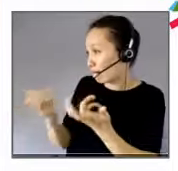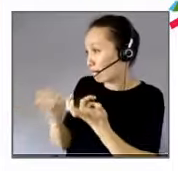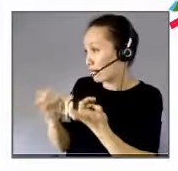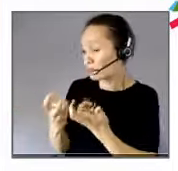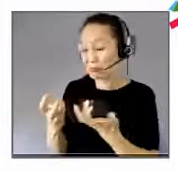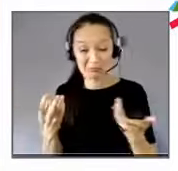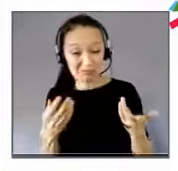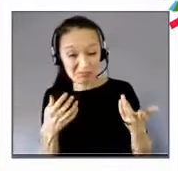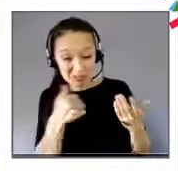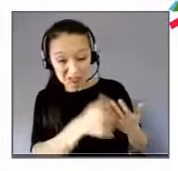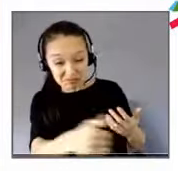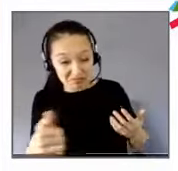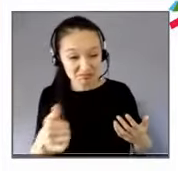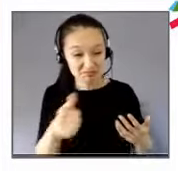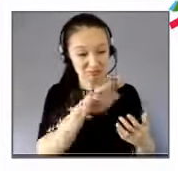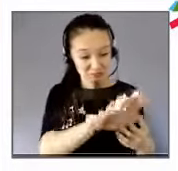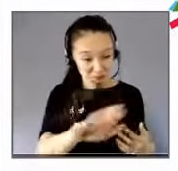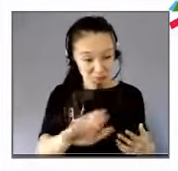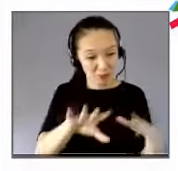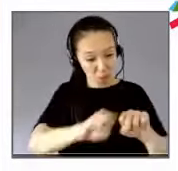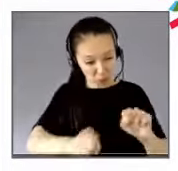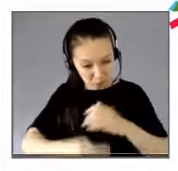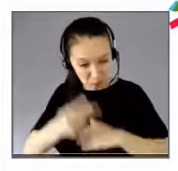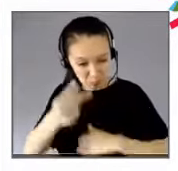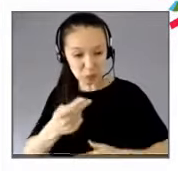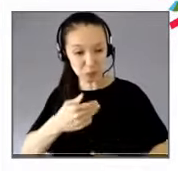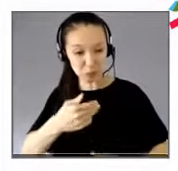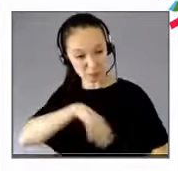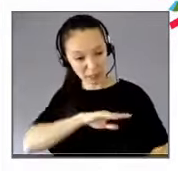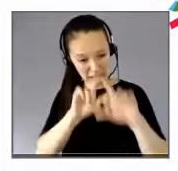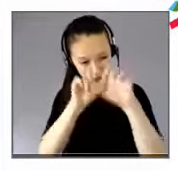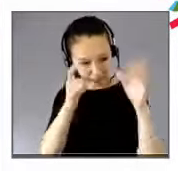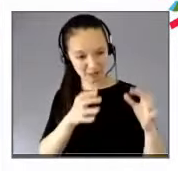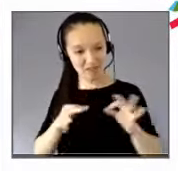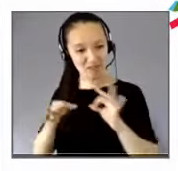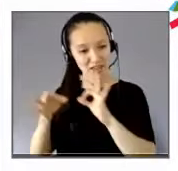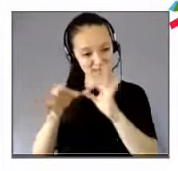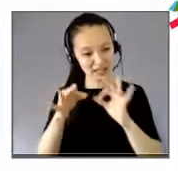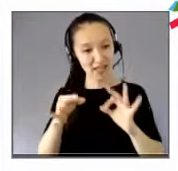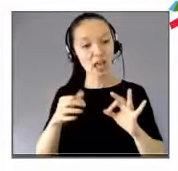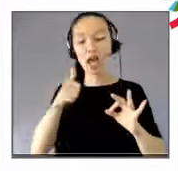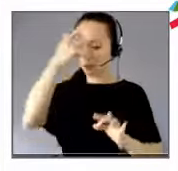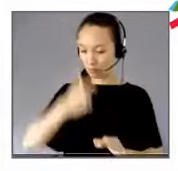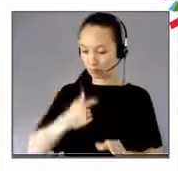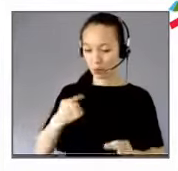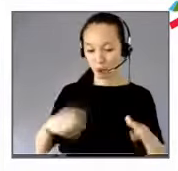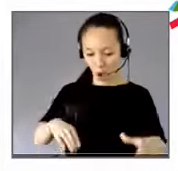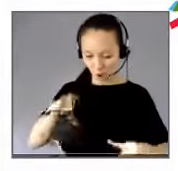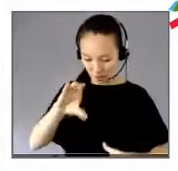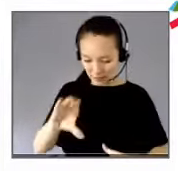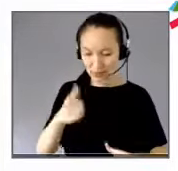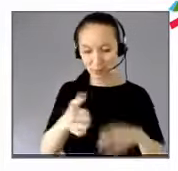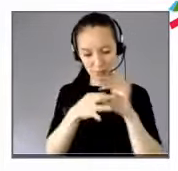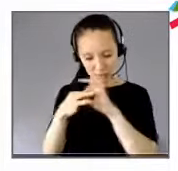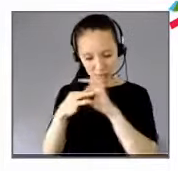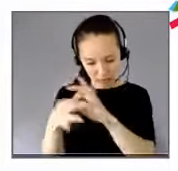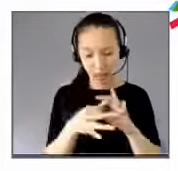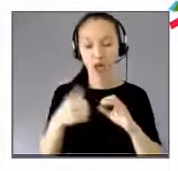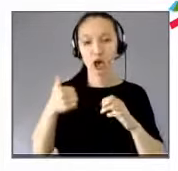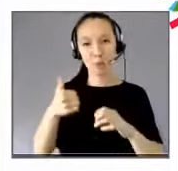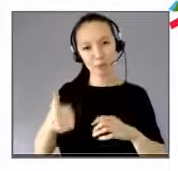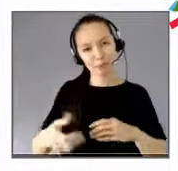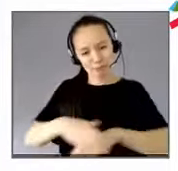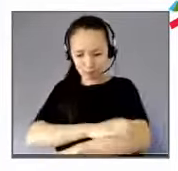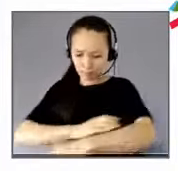productives, mais je suis certaine que les personnes qui font du lien, qui ont de l'empathie, qui mettent de l'huile dans les rouages, en termes